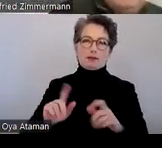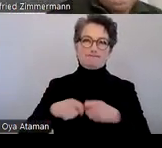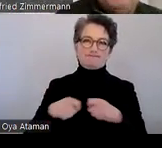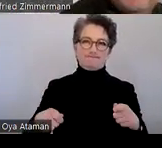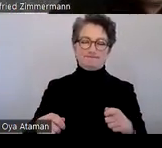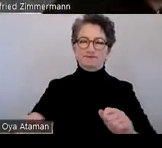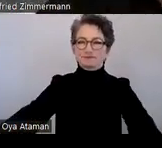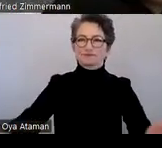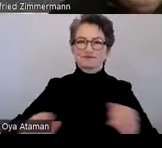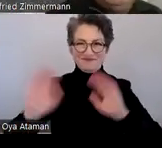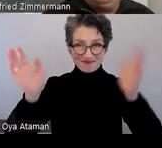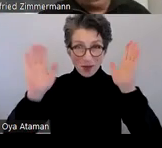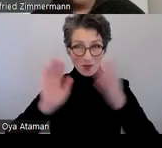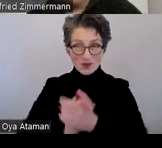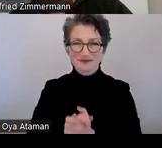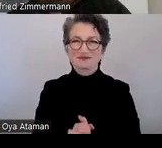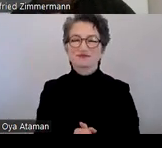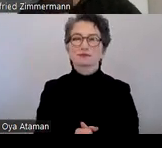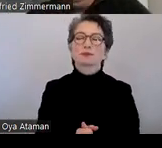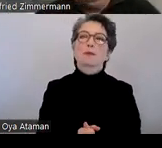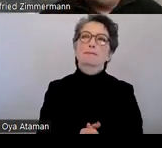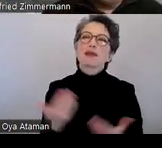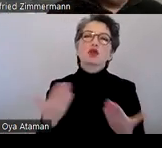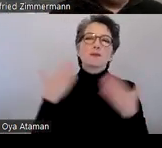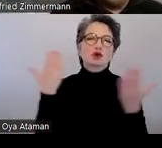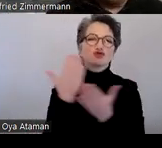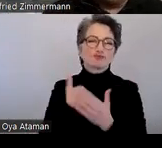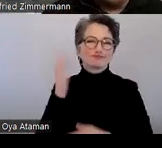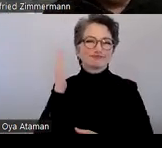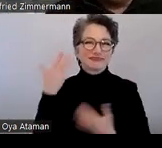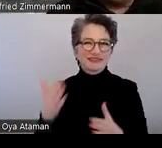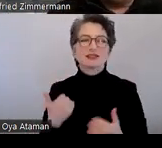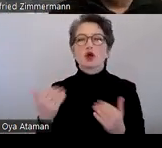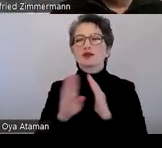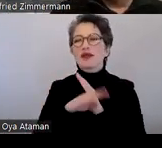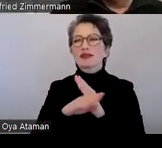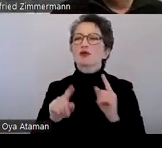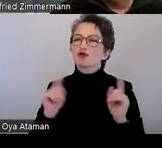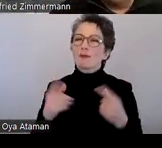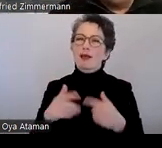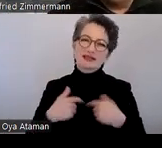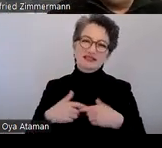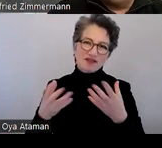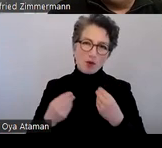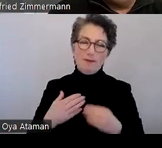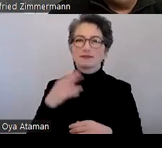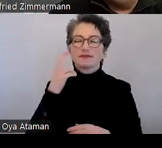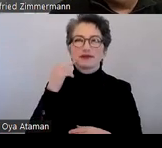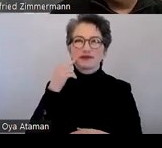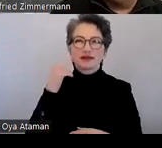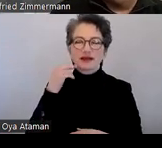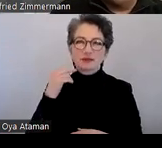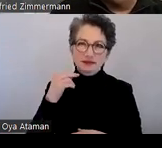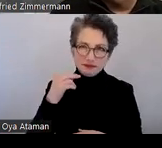Hallo wieder, ich habe heute Morgen gesprochen, wie wir heute Nachmittag dazu gekommen sind. Mein Name ist Jahia Mohammed